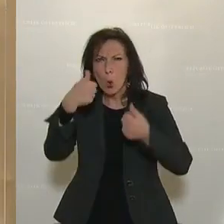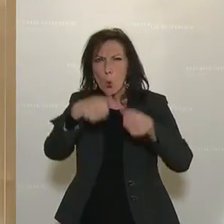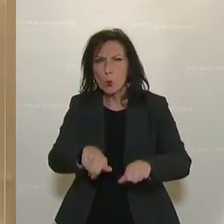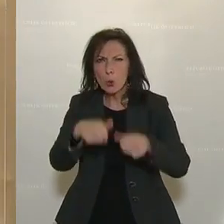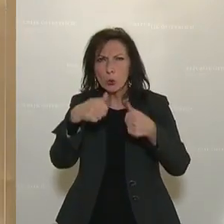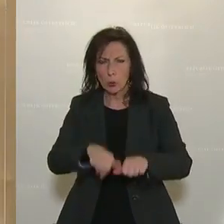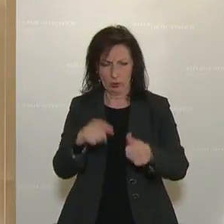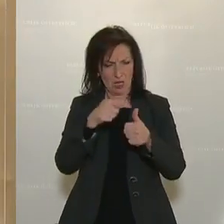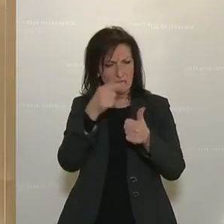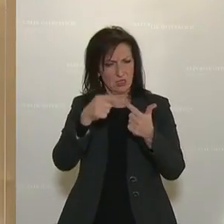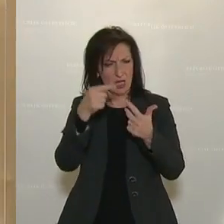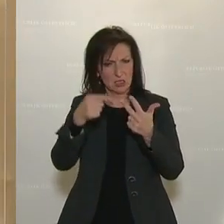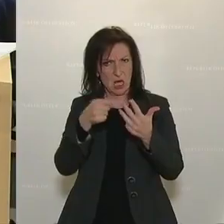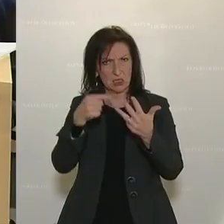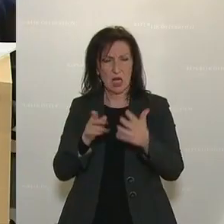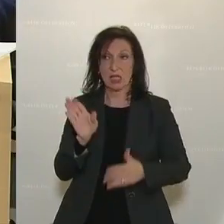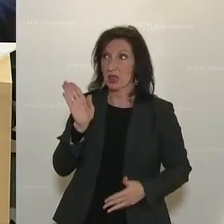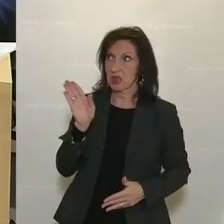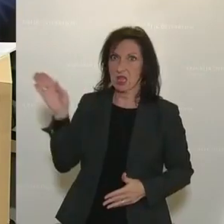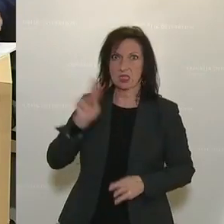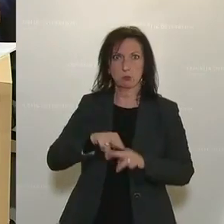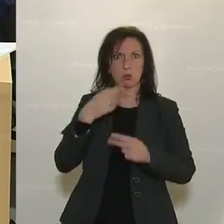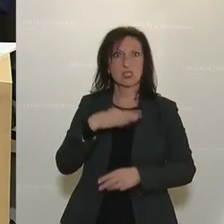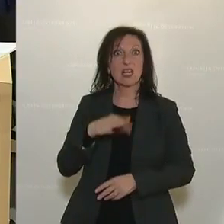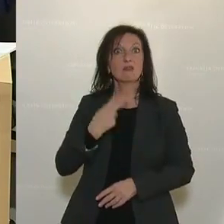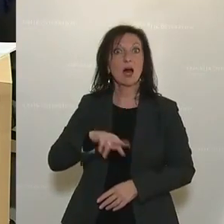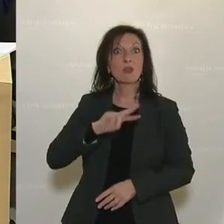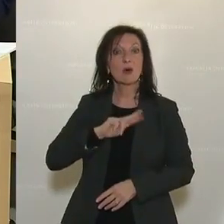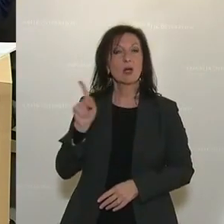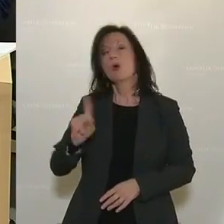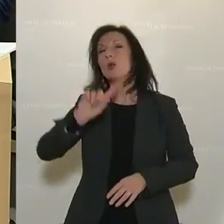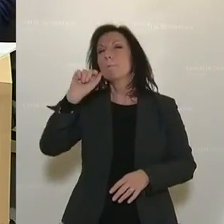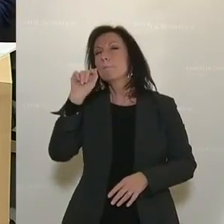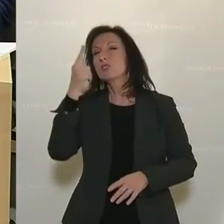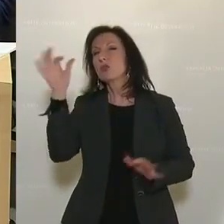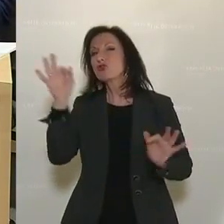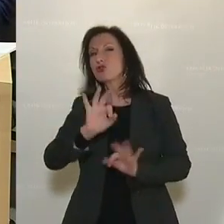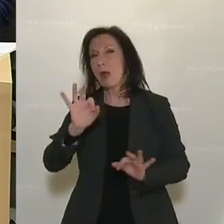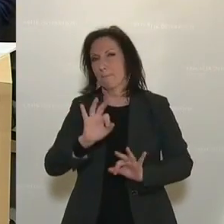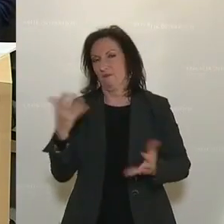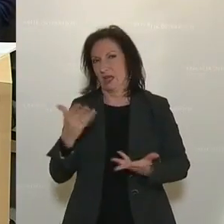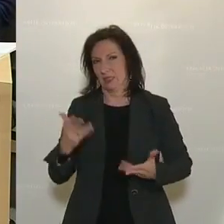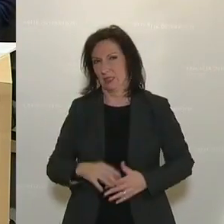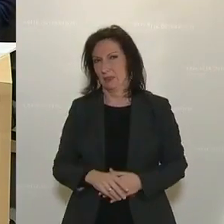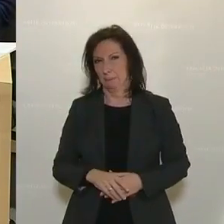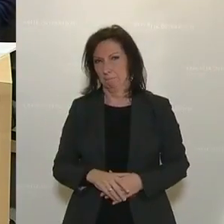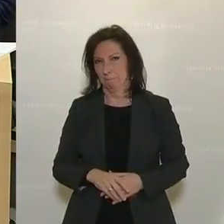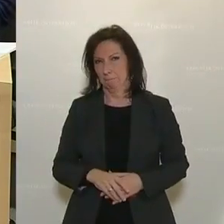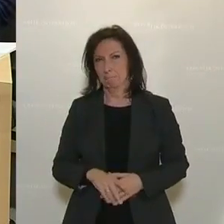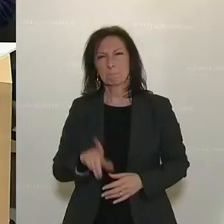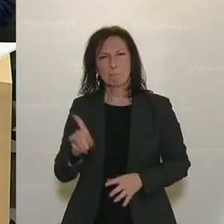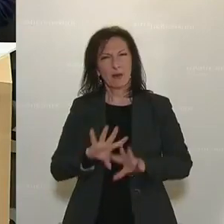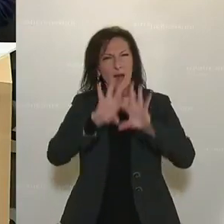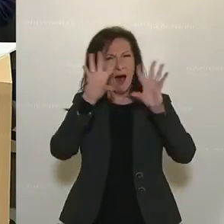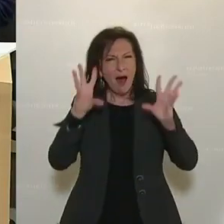alles das zeichnet dieser Bundeskanzler verantwortlich. Und was besonders schlimm ist an dieser ganzen Sache ist, dass